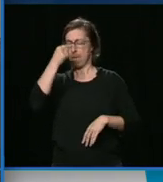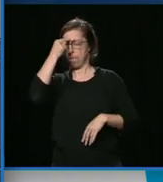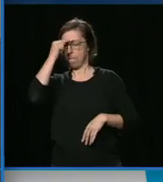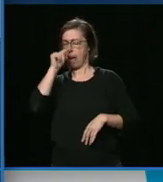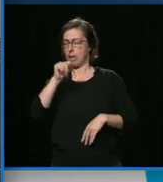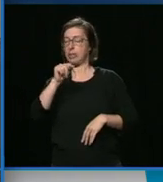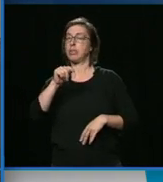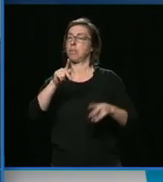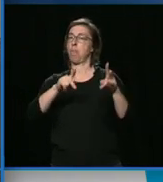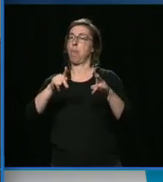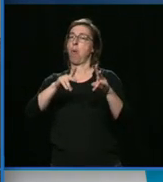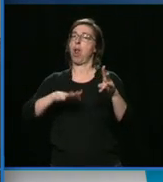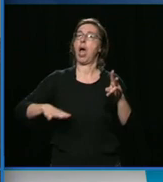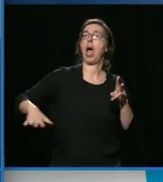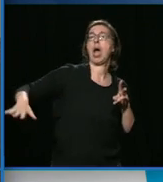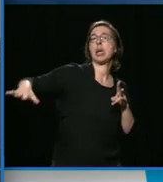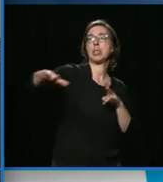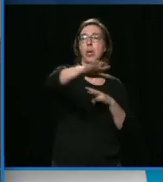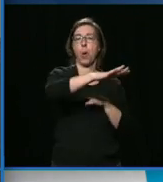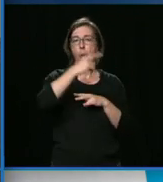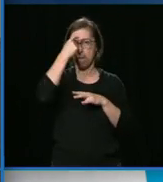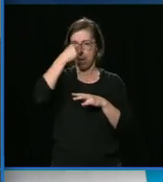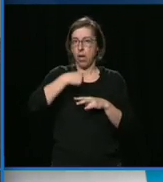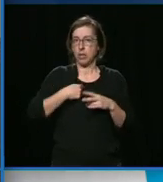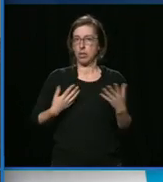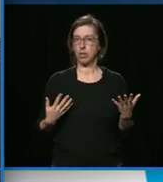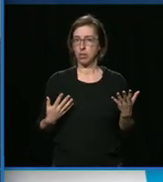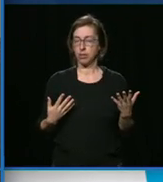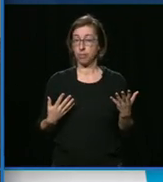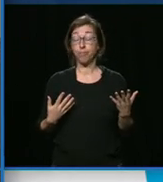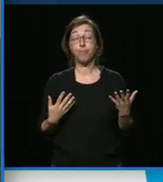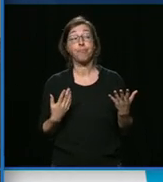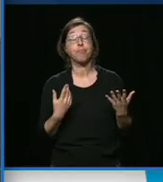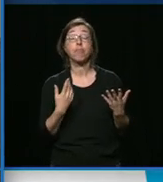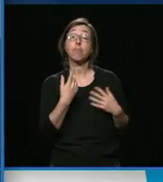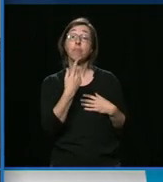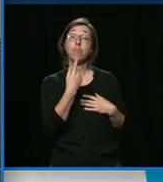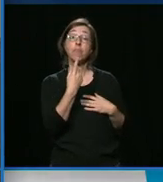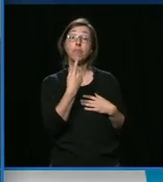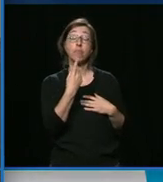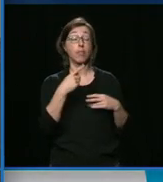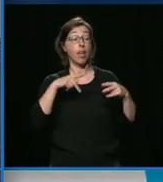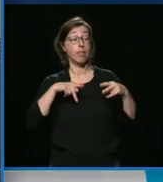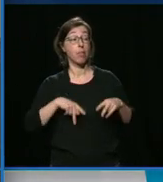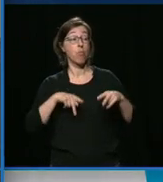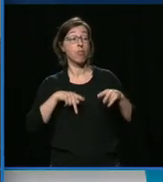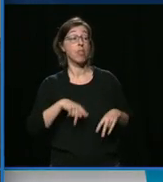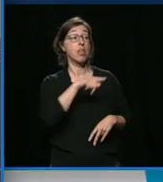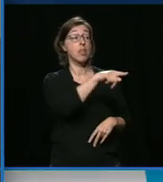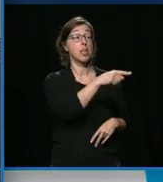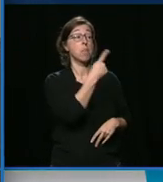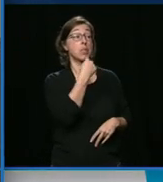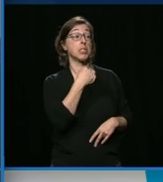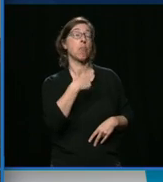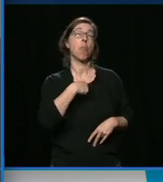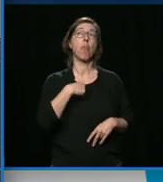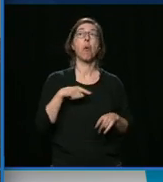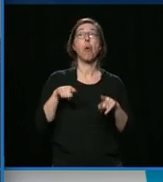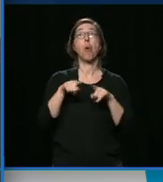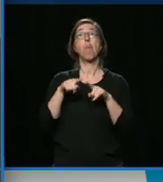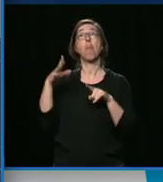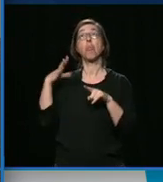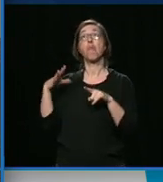Puis on a une députée, là, qui dit que c'est passé date, qui est d'accord